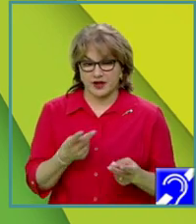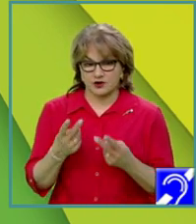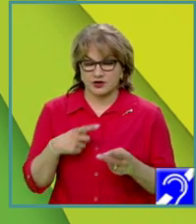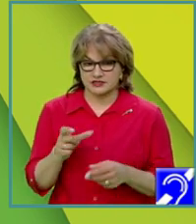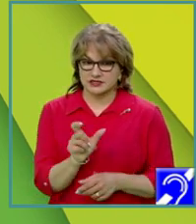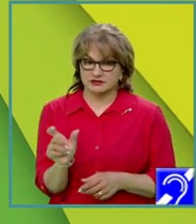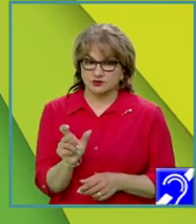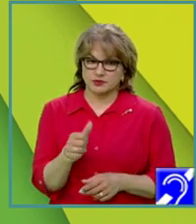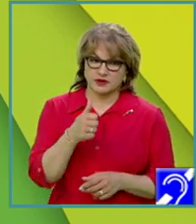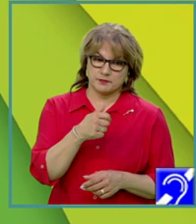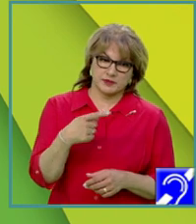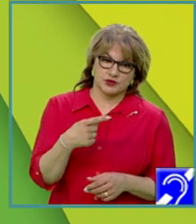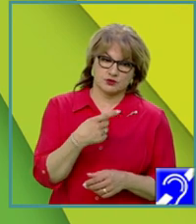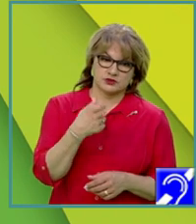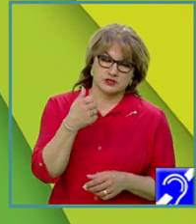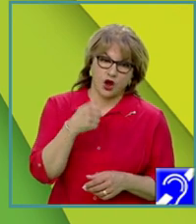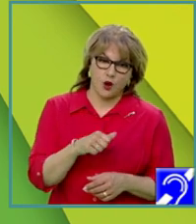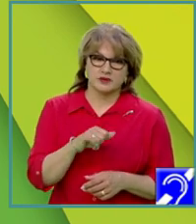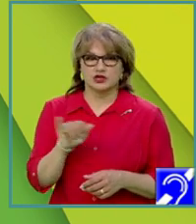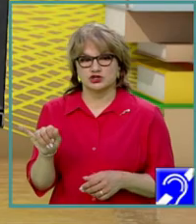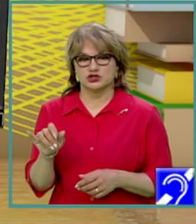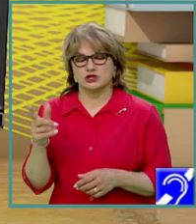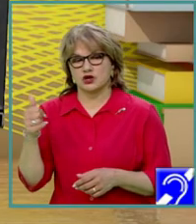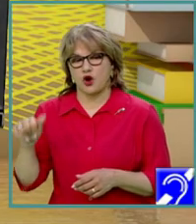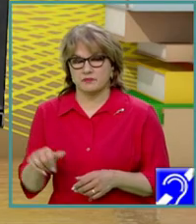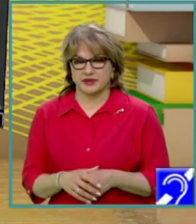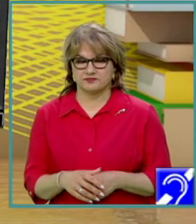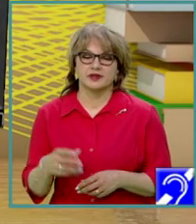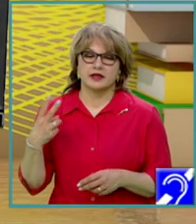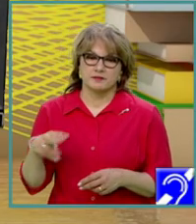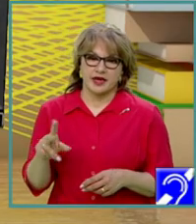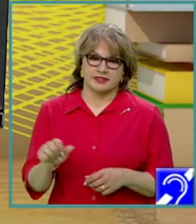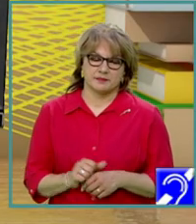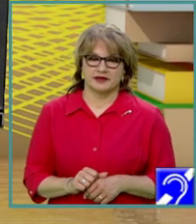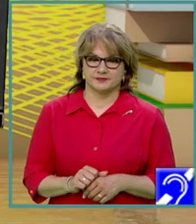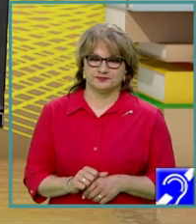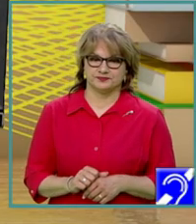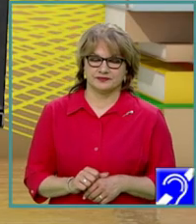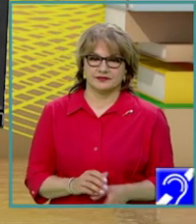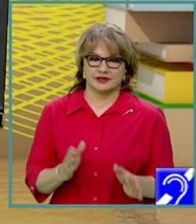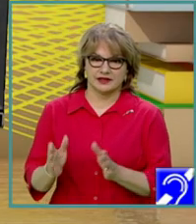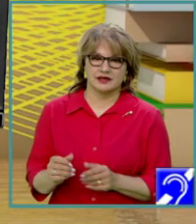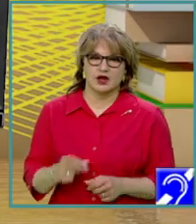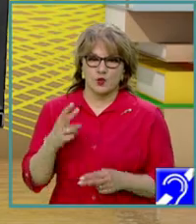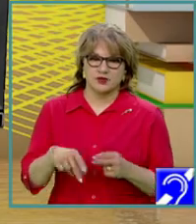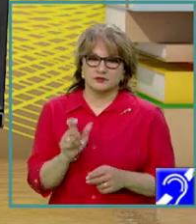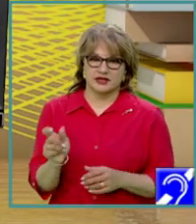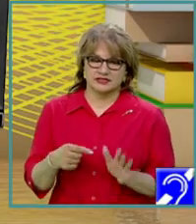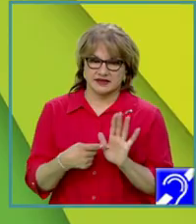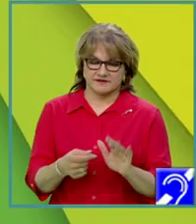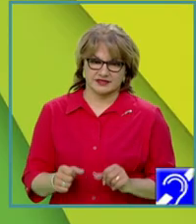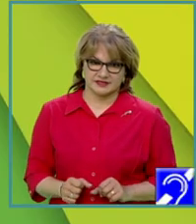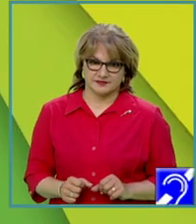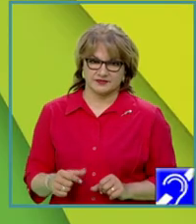coprinse între minus 1000 și 1000, domeniul de valori. Mai departe, ultima secvență pe care o voi prezenta este